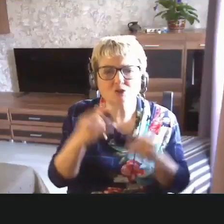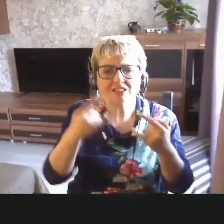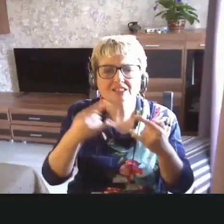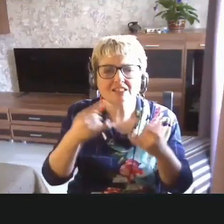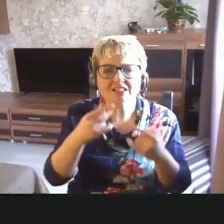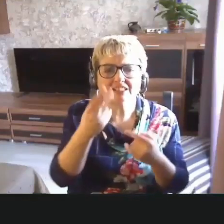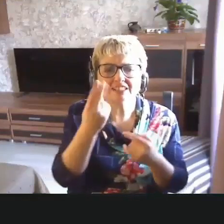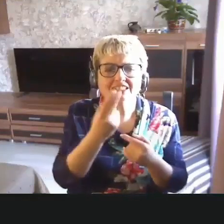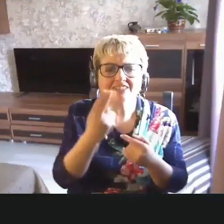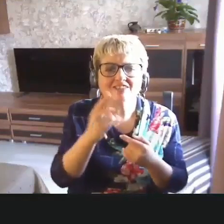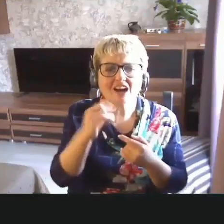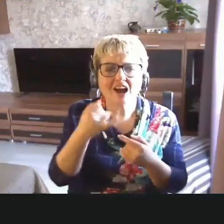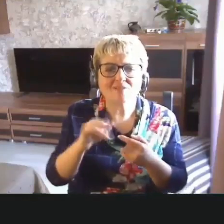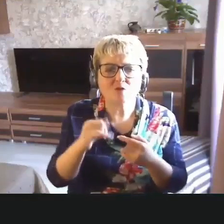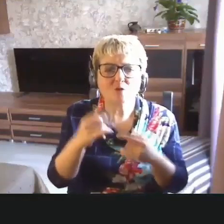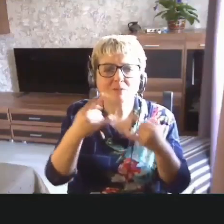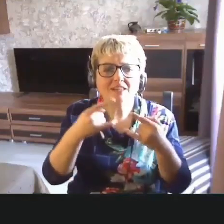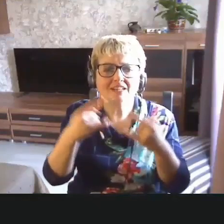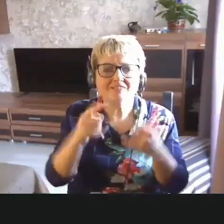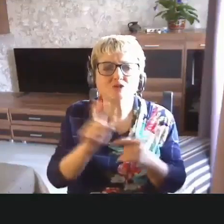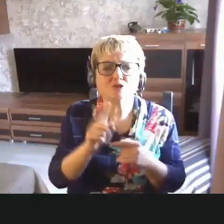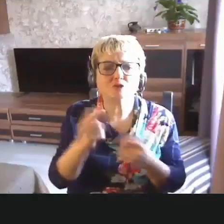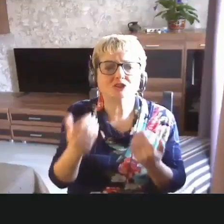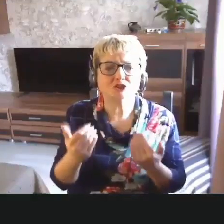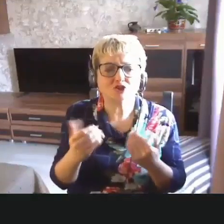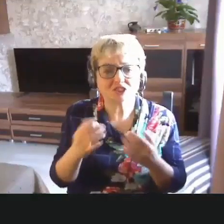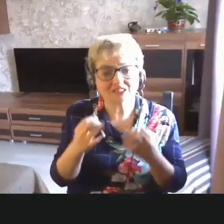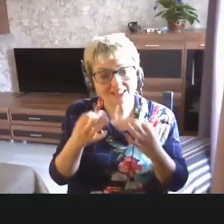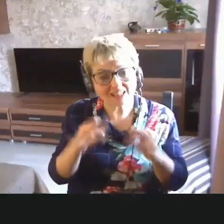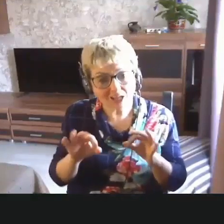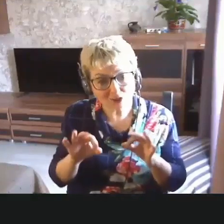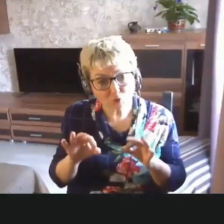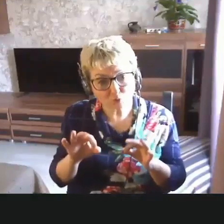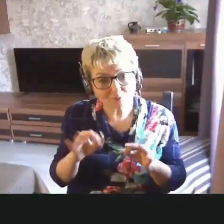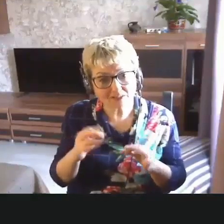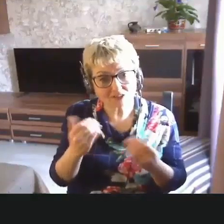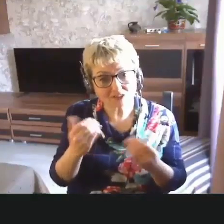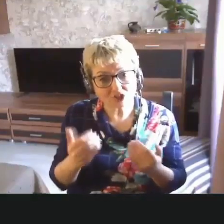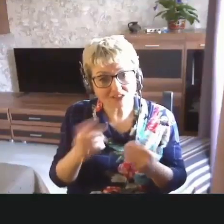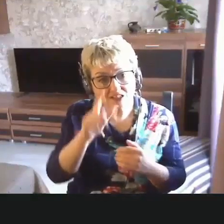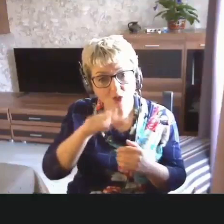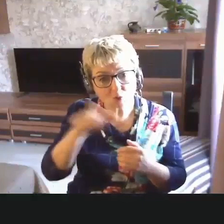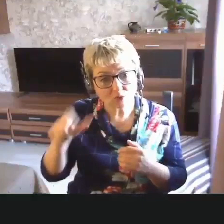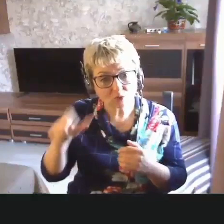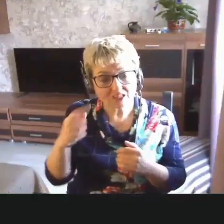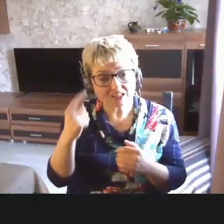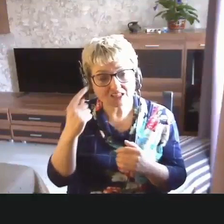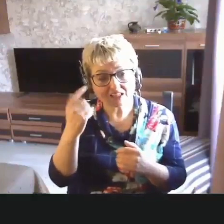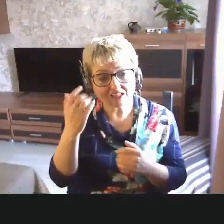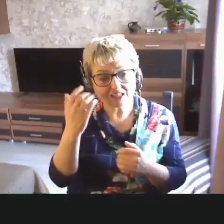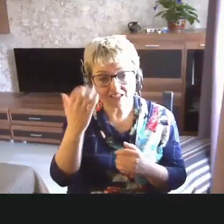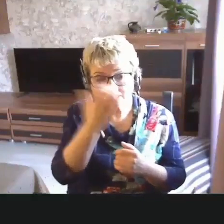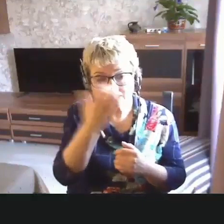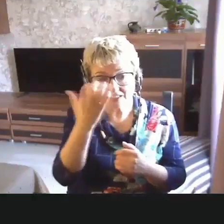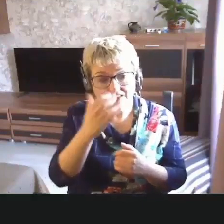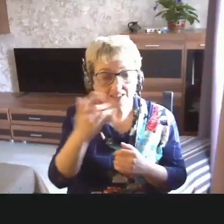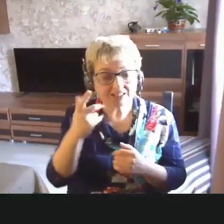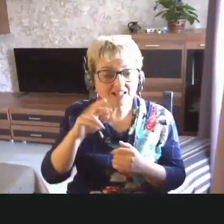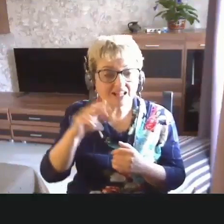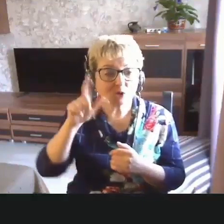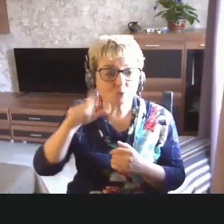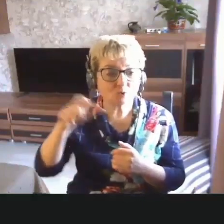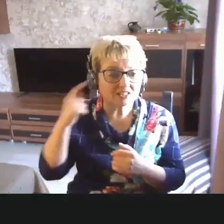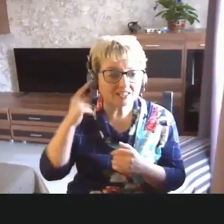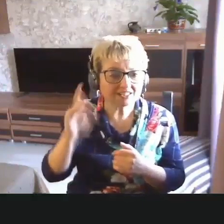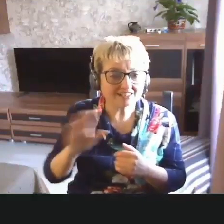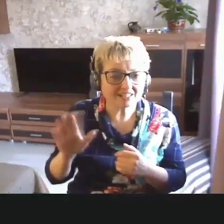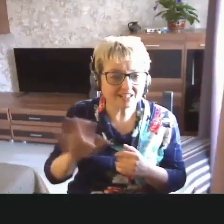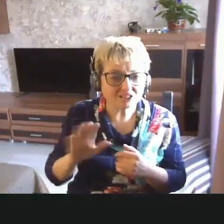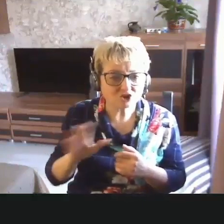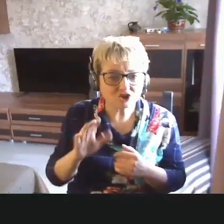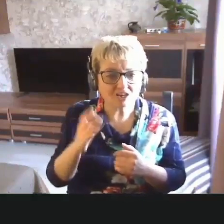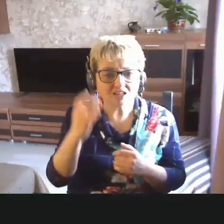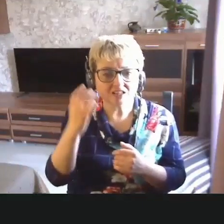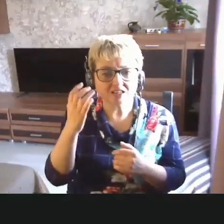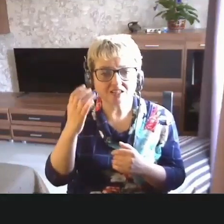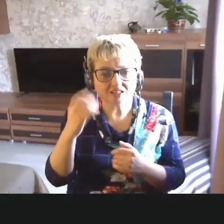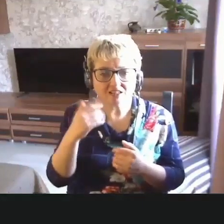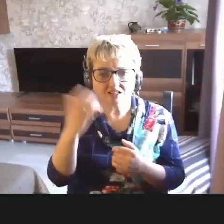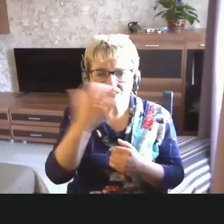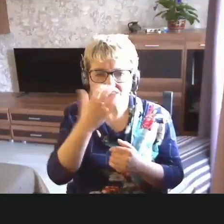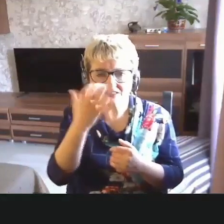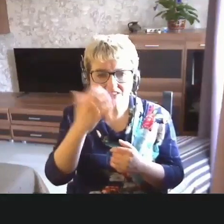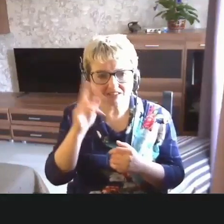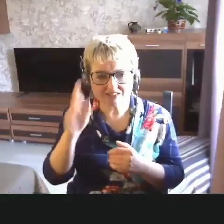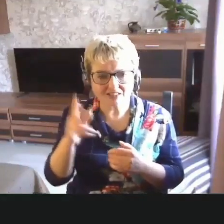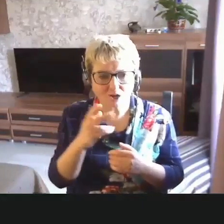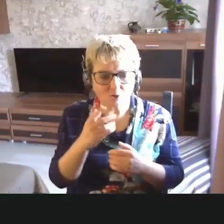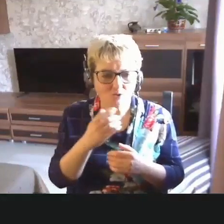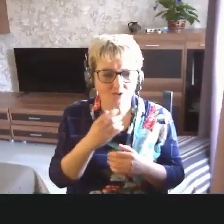телевидения в России? Он доступен для людей незрячих или людей не слыших, но незрячих, или, не если